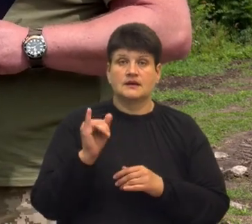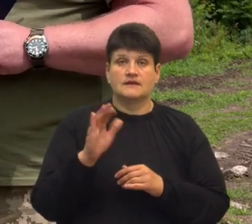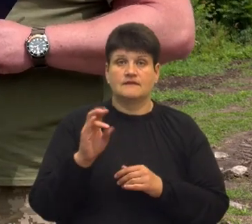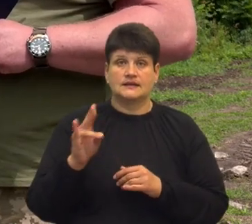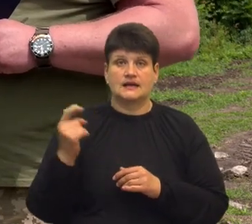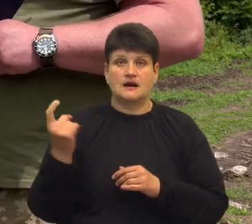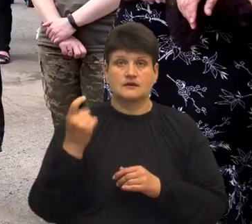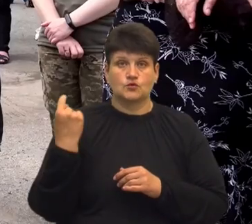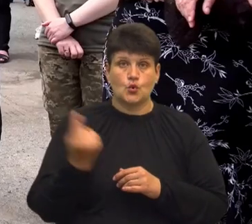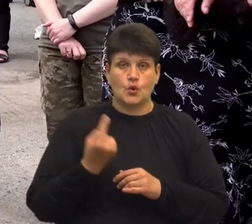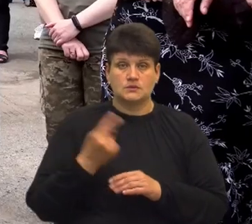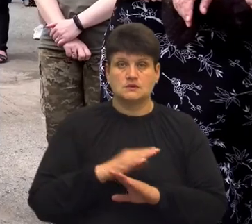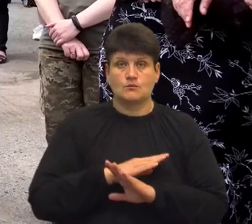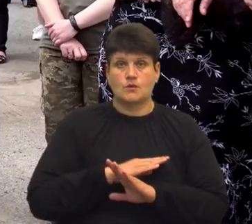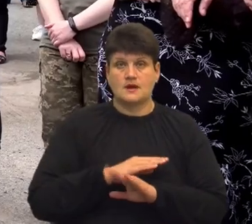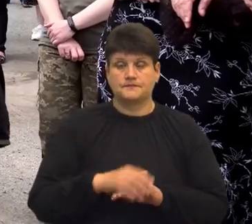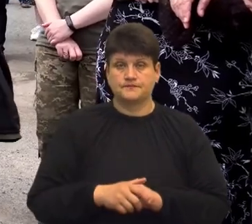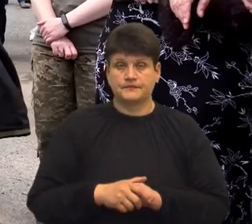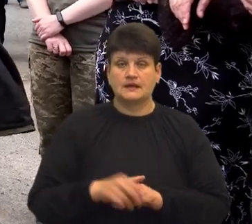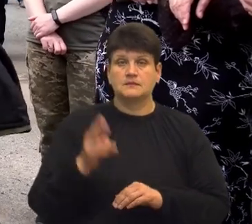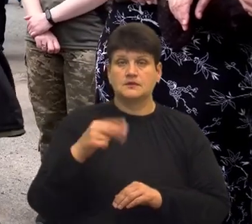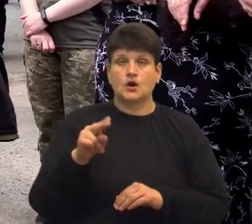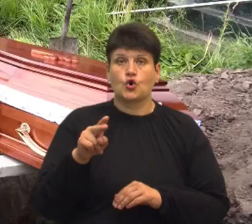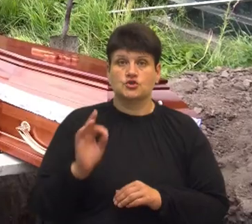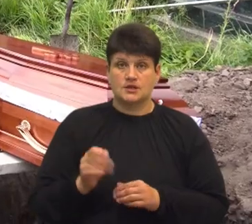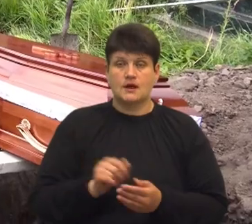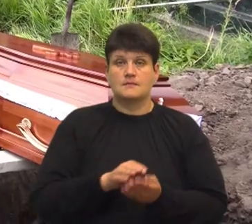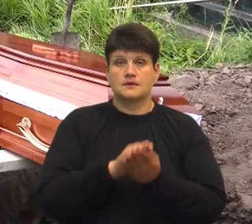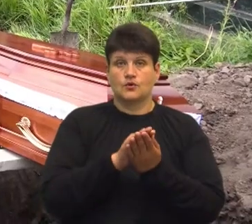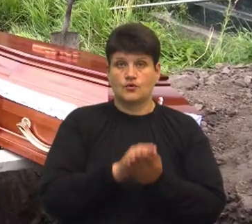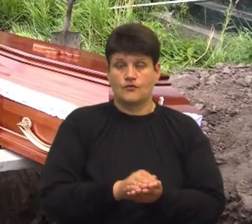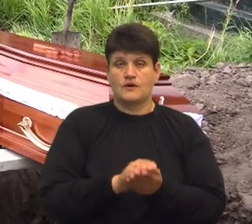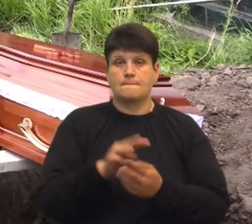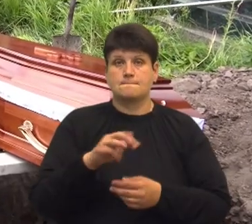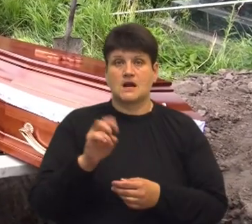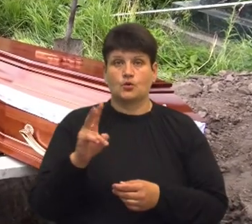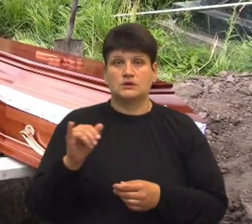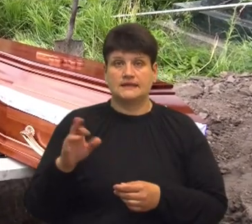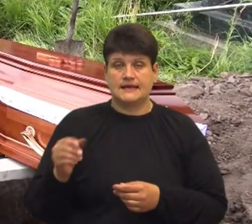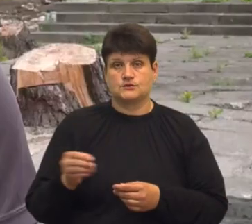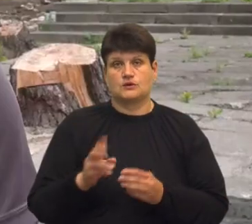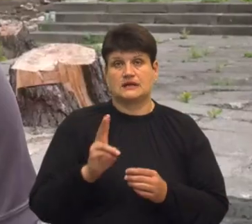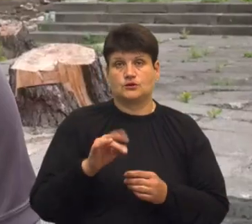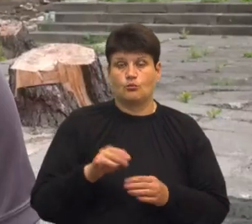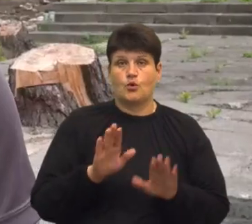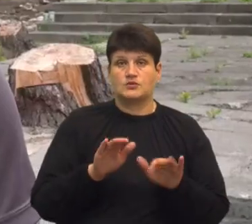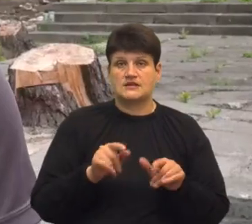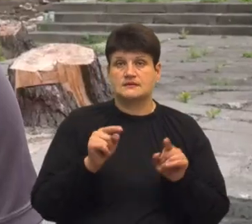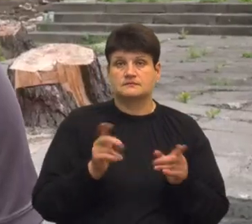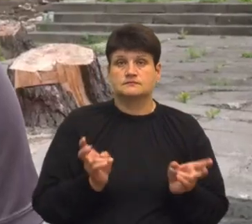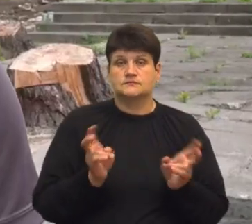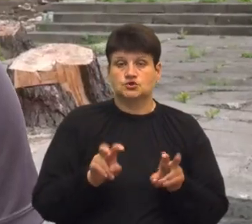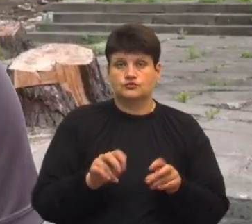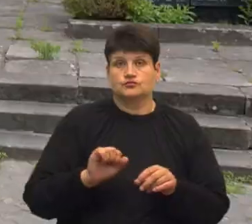області помер. Дмитра Кочалабу ховають на алеї героїв Миколинецького кладовища. Попрощатися з бійцем прийшов його